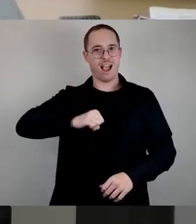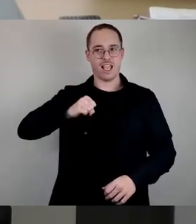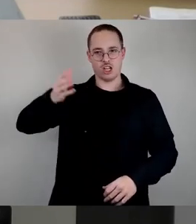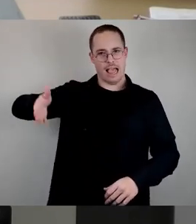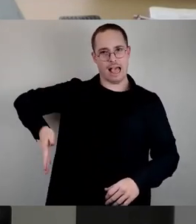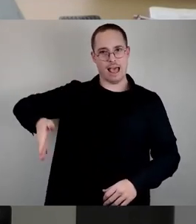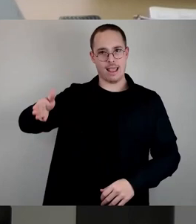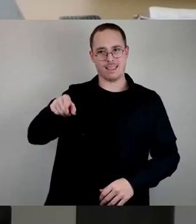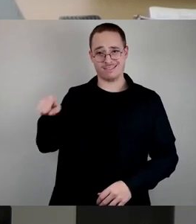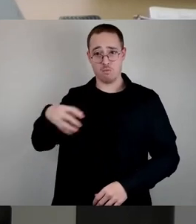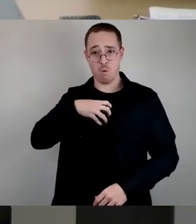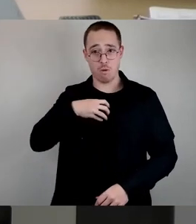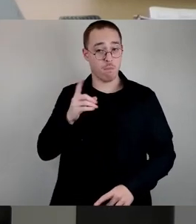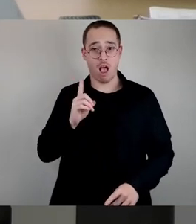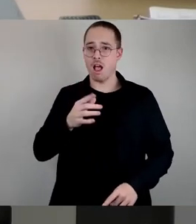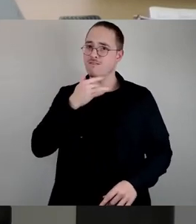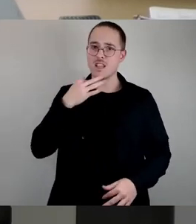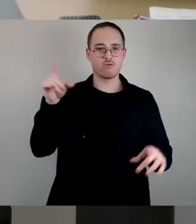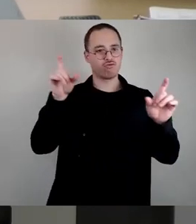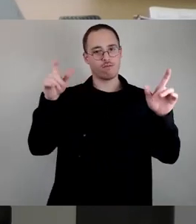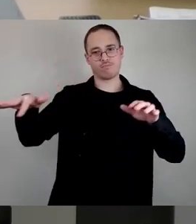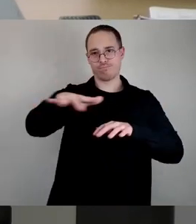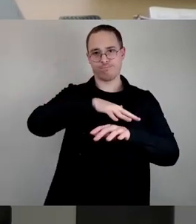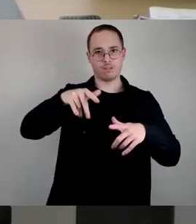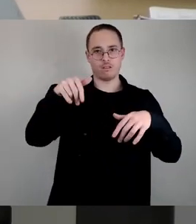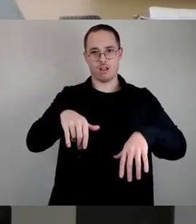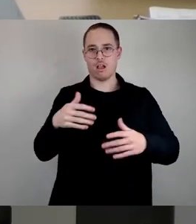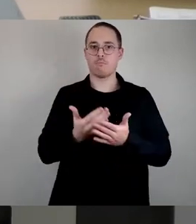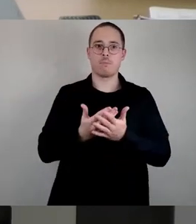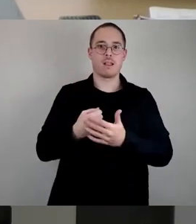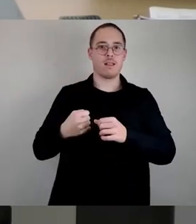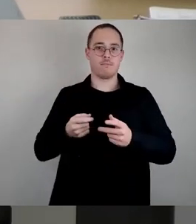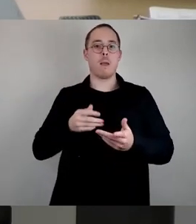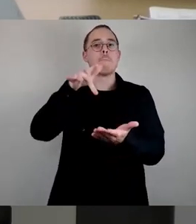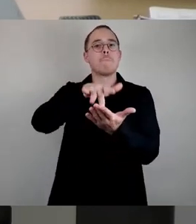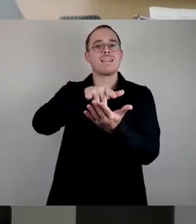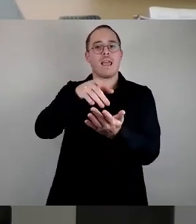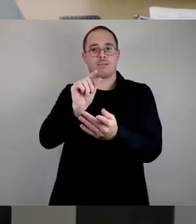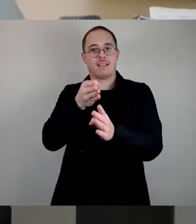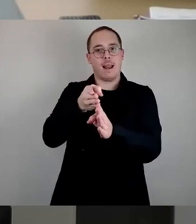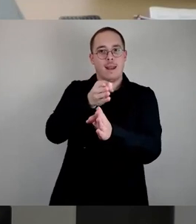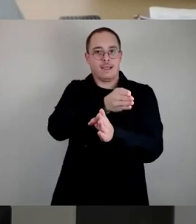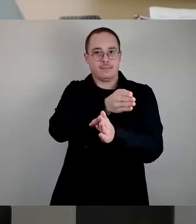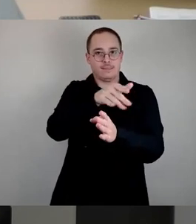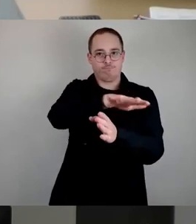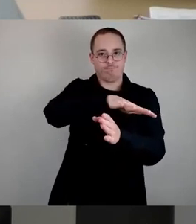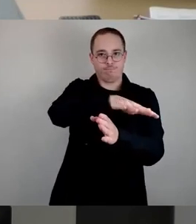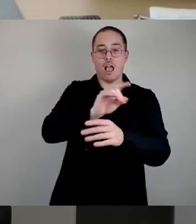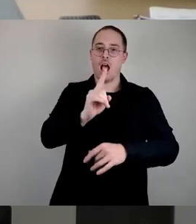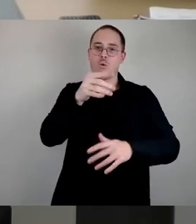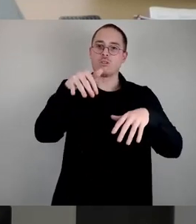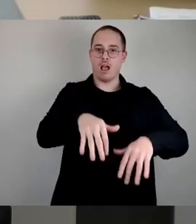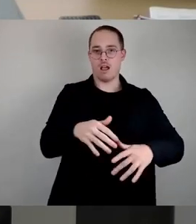der aus vielen Ritzen hervorliegt. Auch links der Mitte macht sich dieses Thema breit, verbinden sich Antikapitalismus und